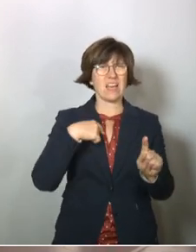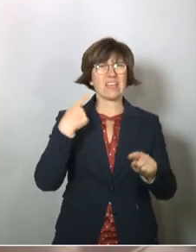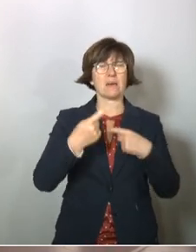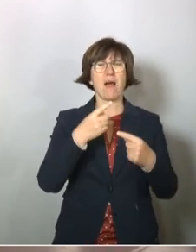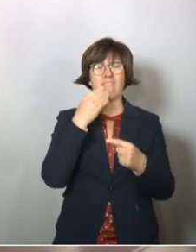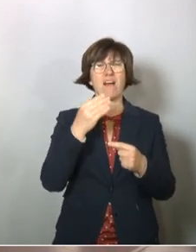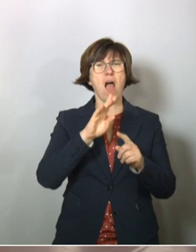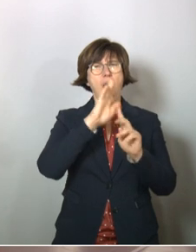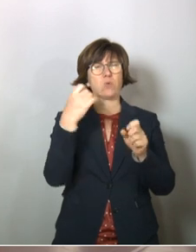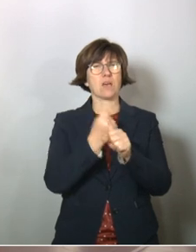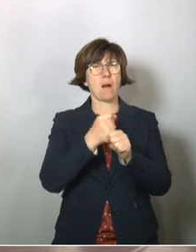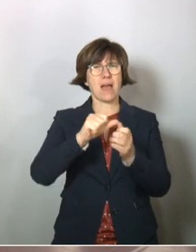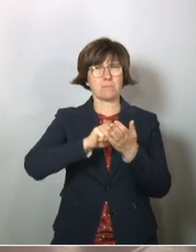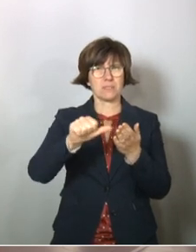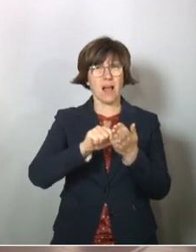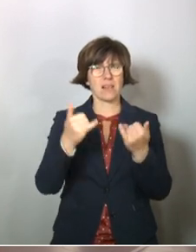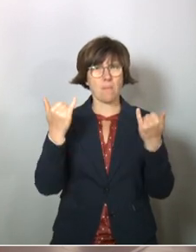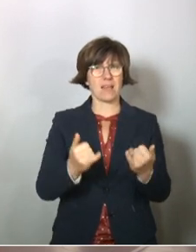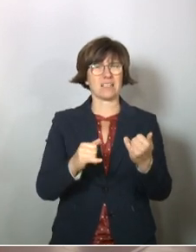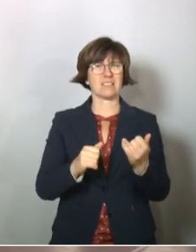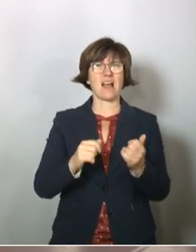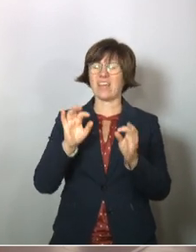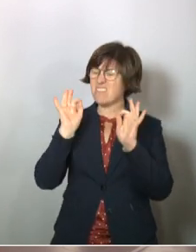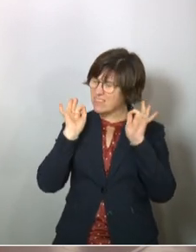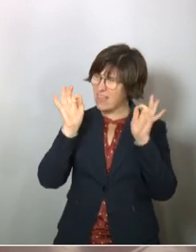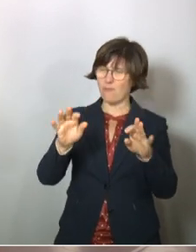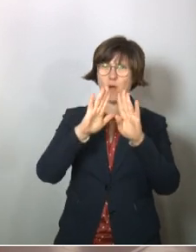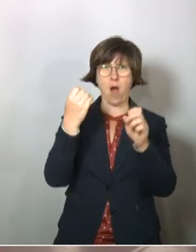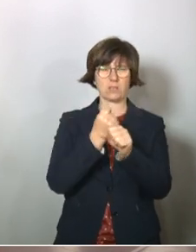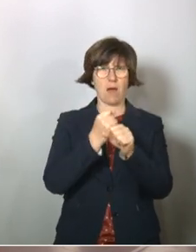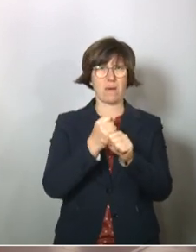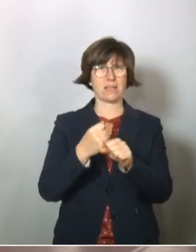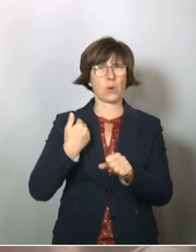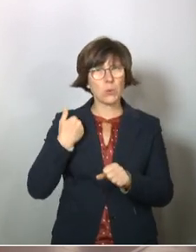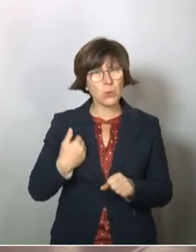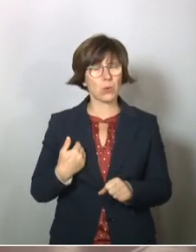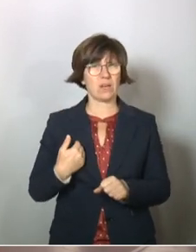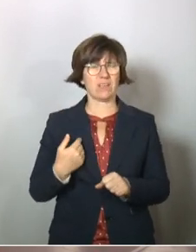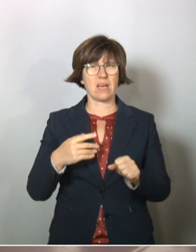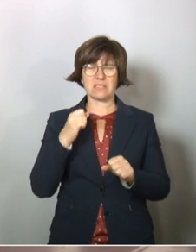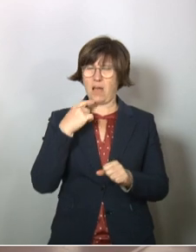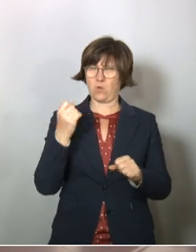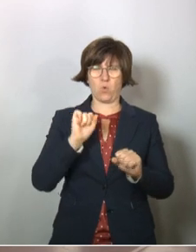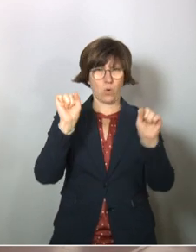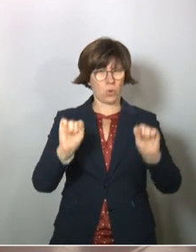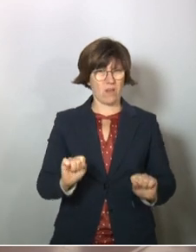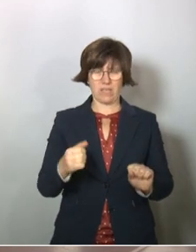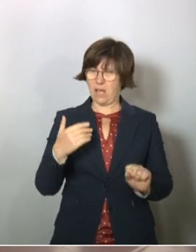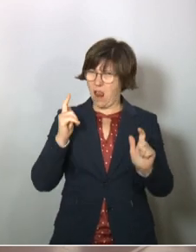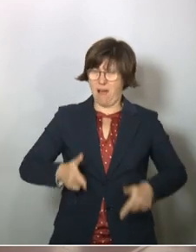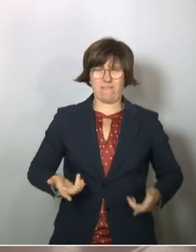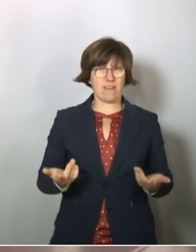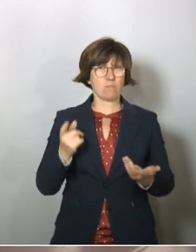schon dafür, Hausarbeit zu bezahlen, aber jetzt bin ich leidenschaftlich dafür. Das ist derart anstrengend, kann ich nur sagen, und furchtbar,